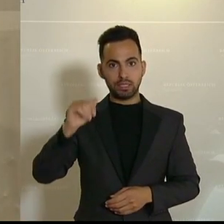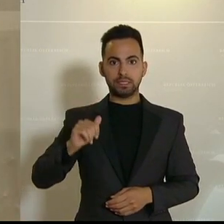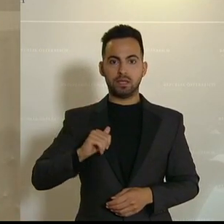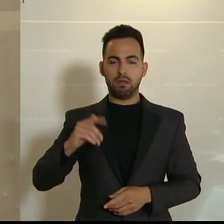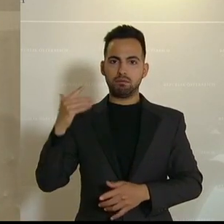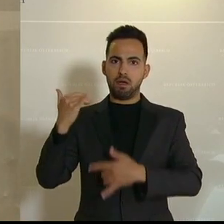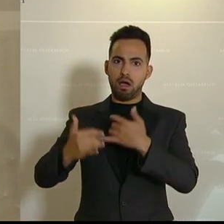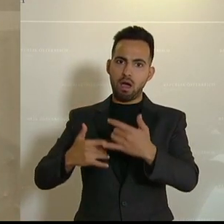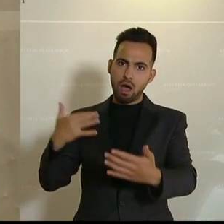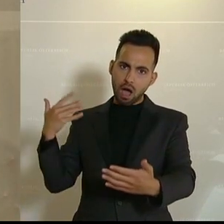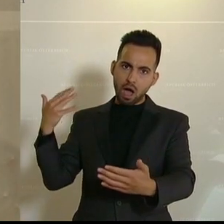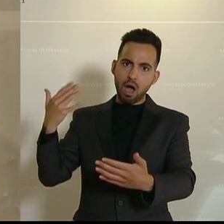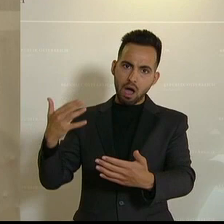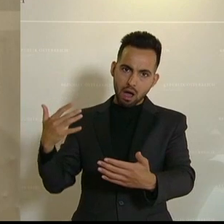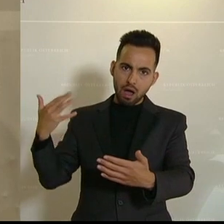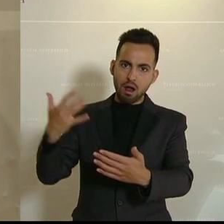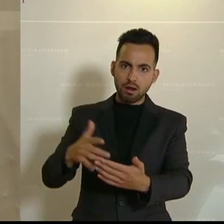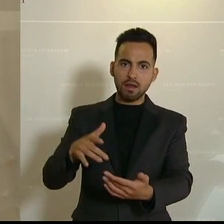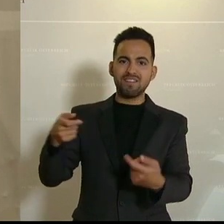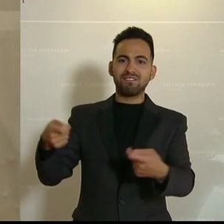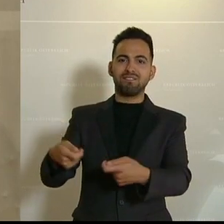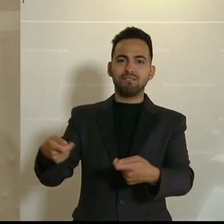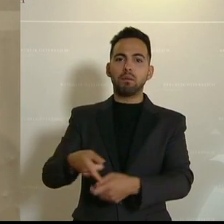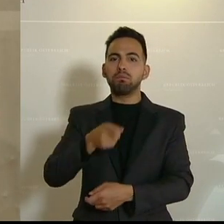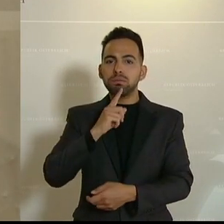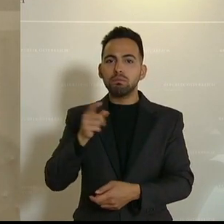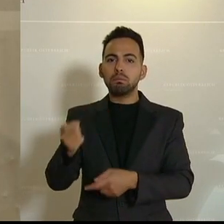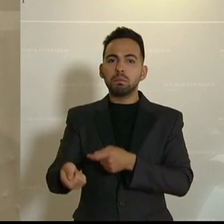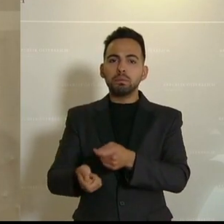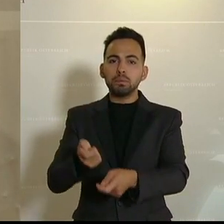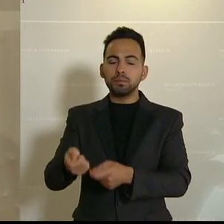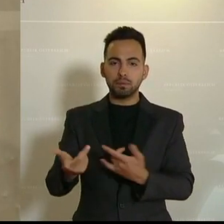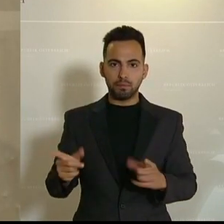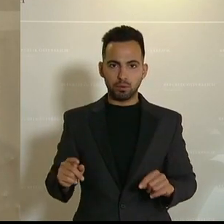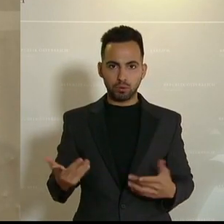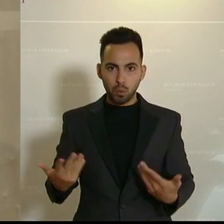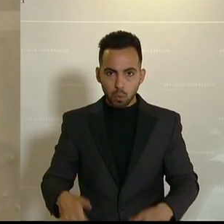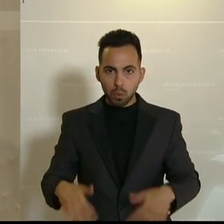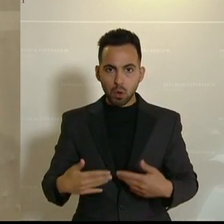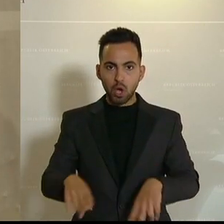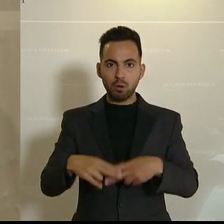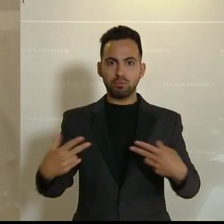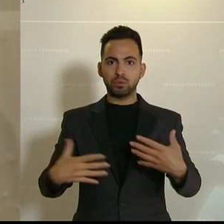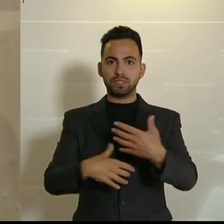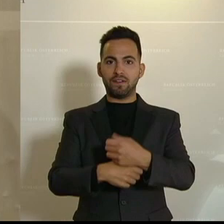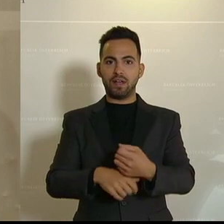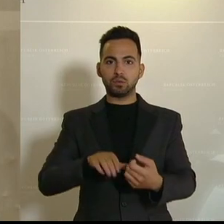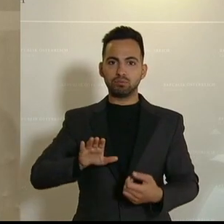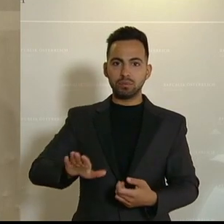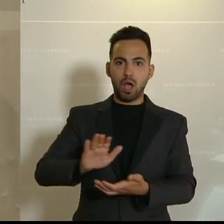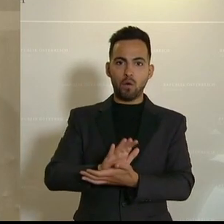jahrzehntelange Unterfinanzierung weit davon entfernt, seine von der Bundesverfassung vorgegebene